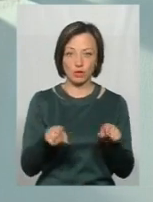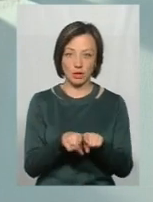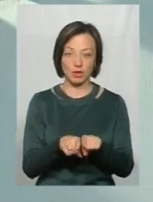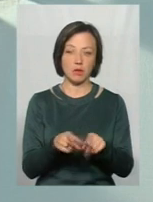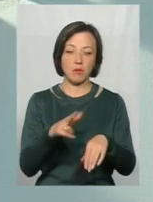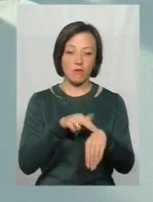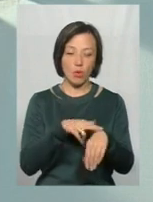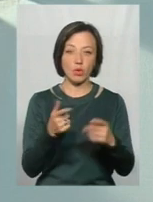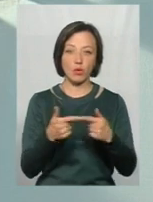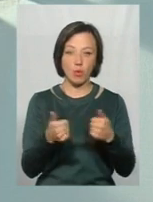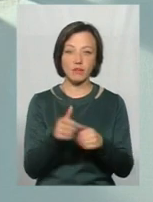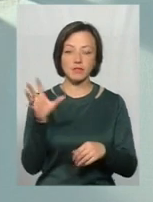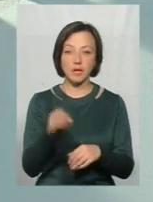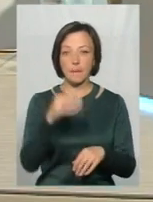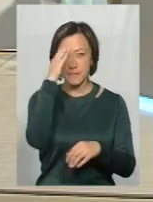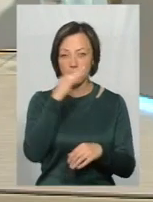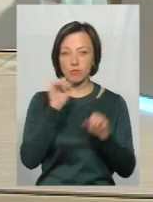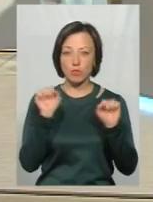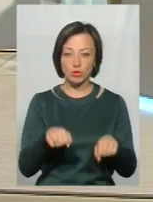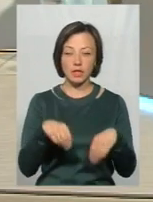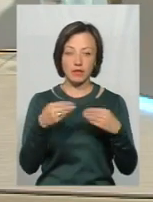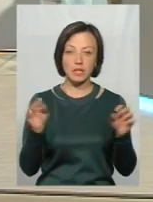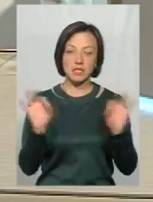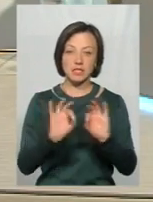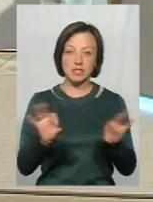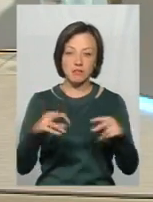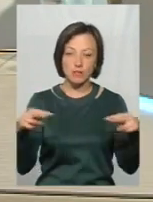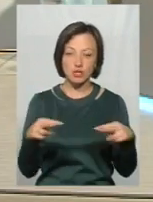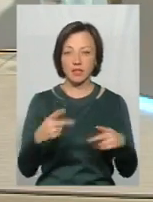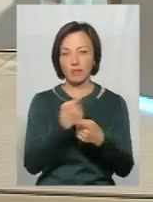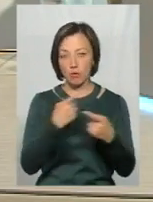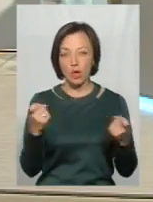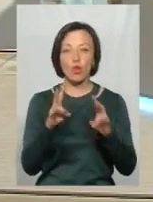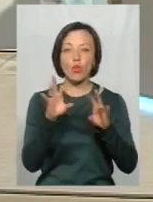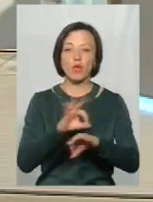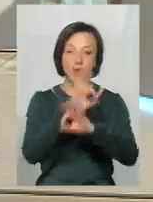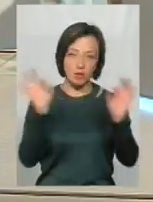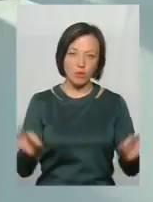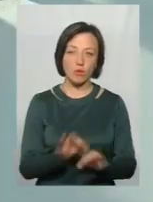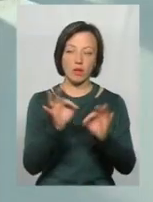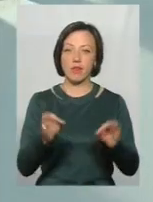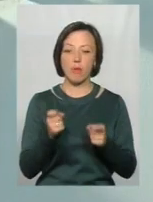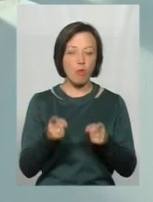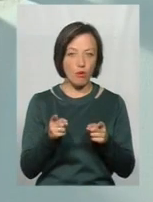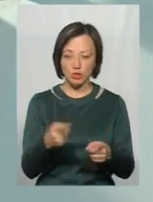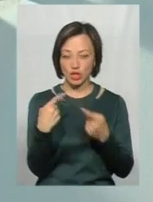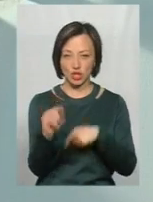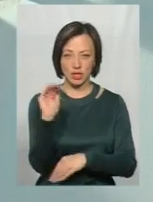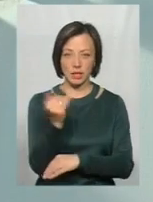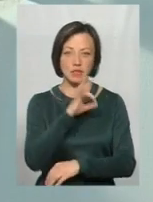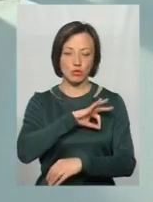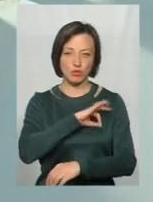правоохоронні органи і все, батьки можуть давати свідчення, батьки можуть давати інформацію, але ні в якому випадку ні погрожувати, ні